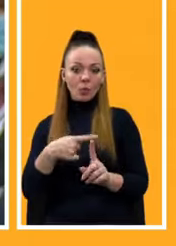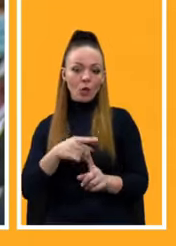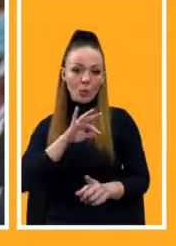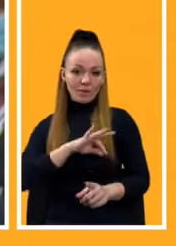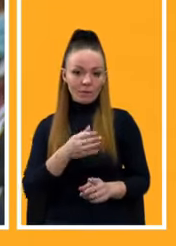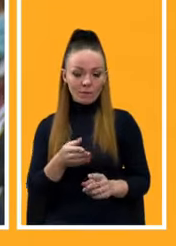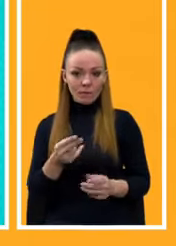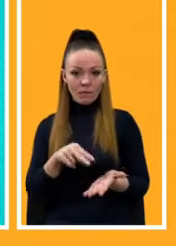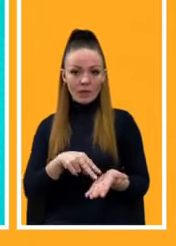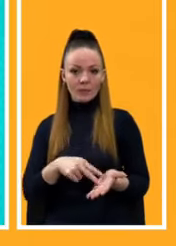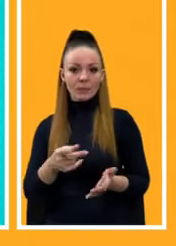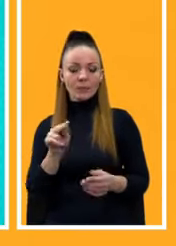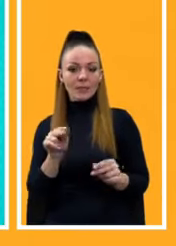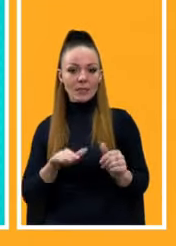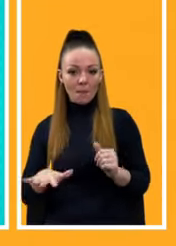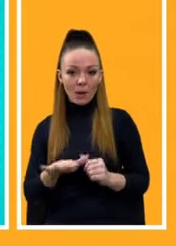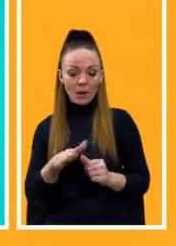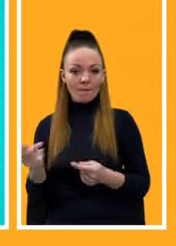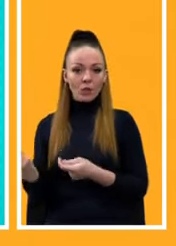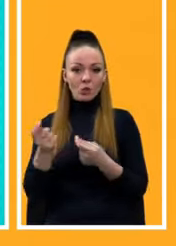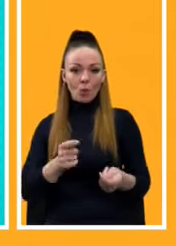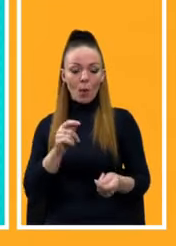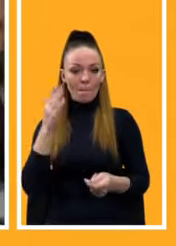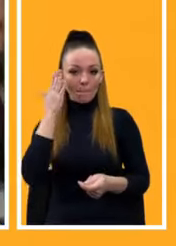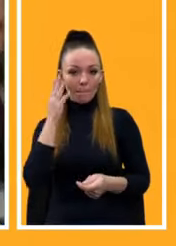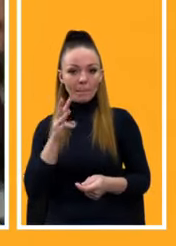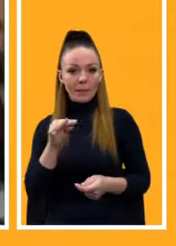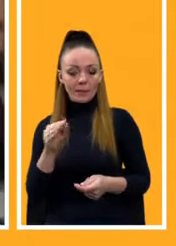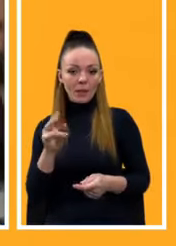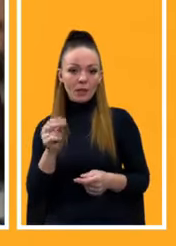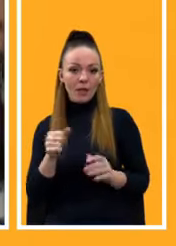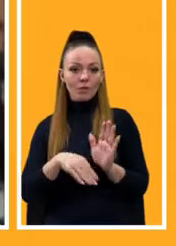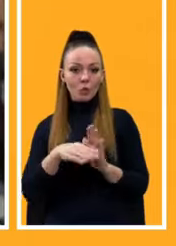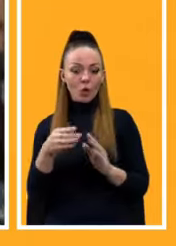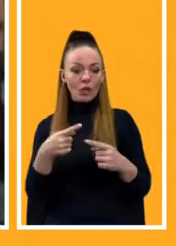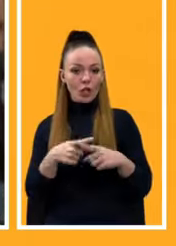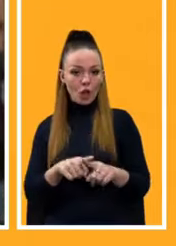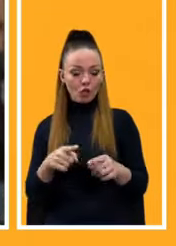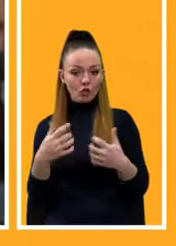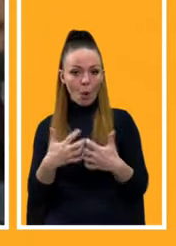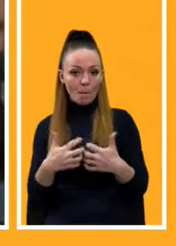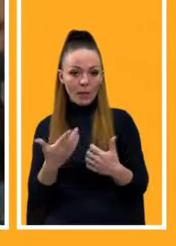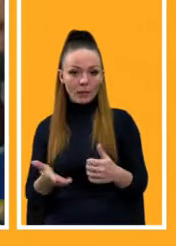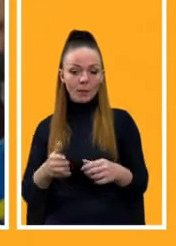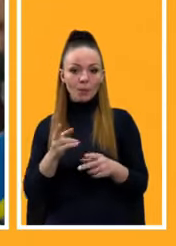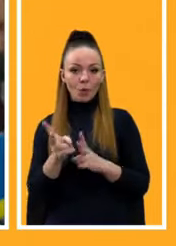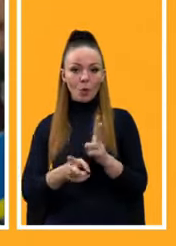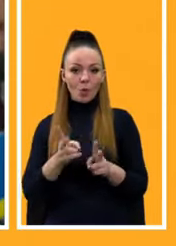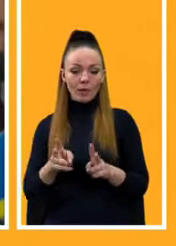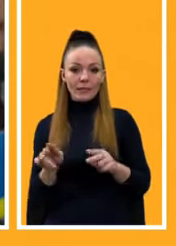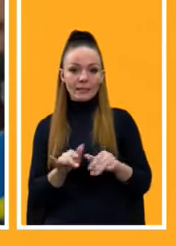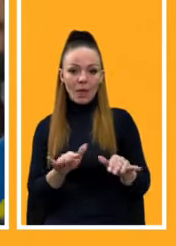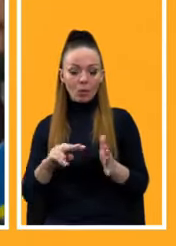земельного податку, сплати візного мита на високотехнологічне обладнання. Оновлений план заходів стратегії